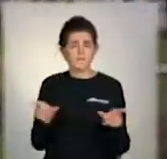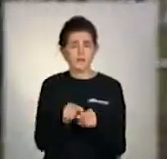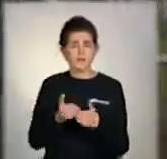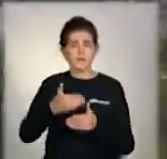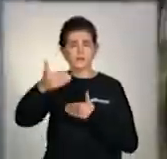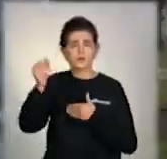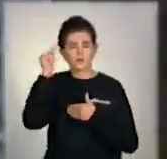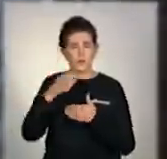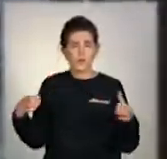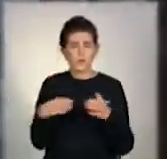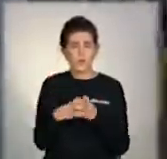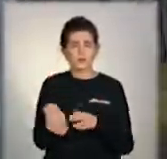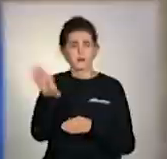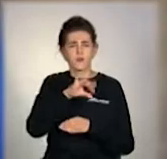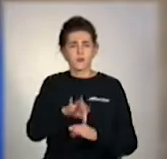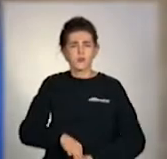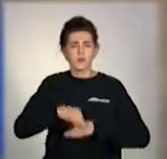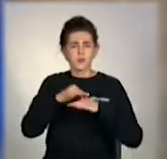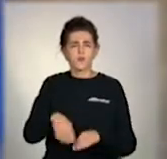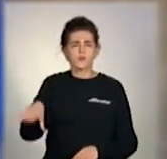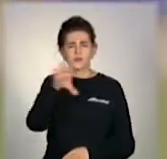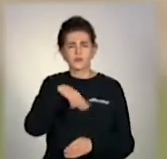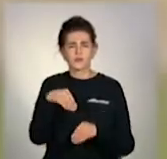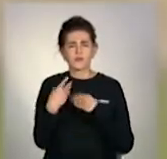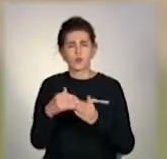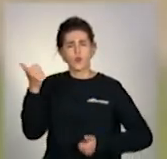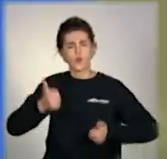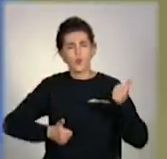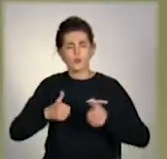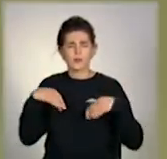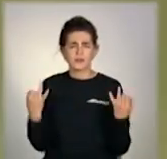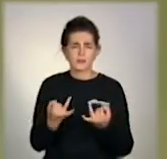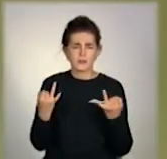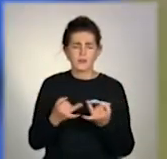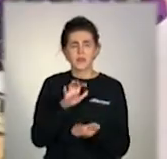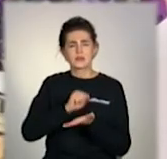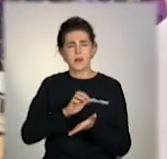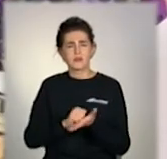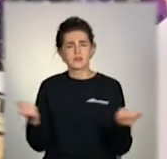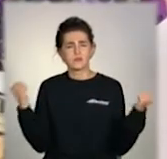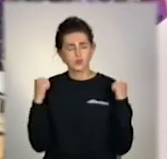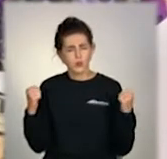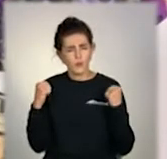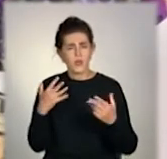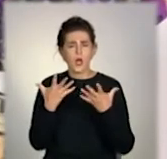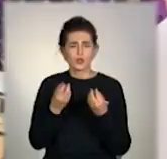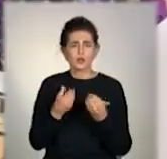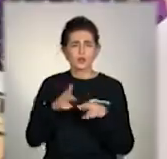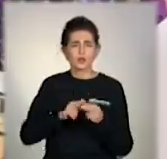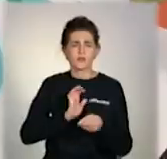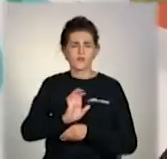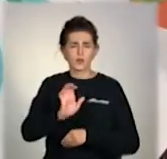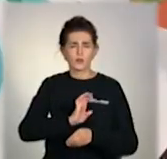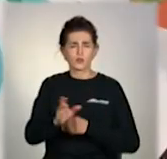своєю командою влаштовує для здобувачів освіти цікаві конкурси. До того ж займається спортом. А ще випускає